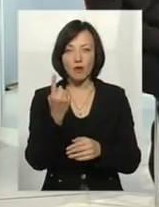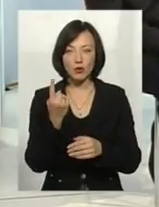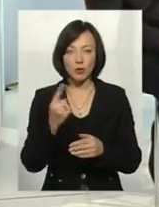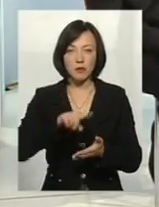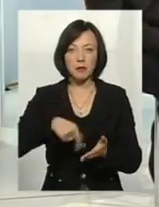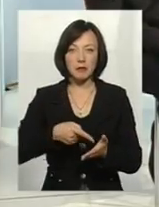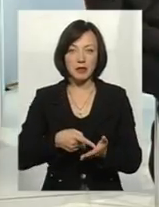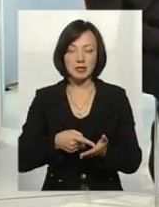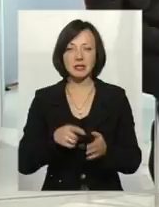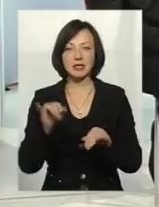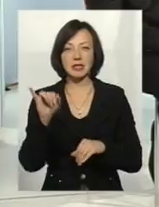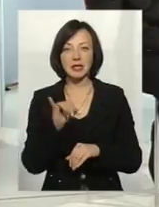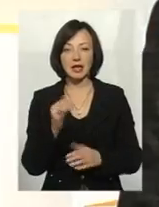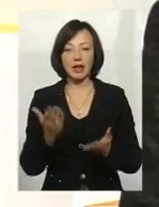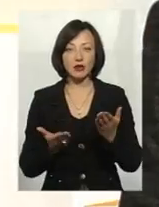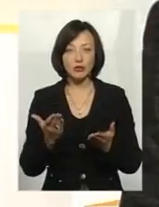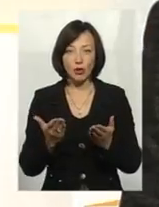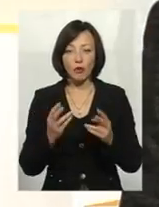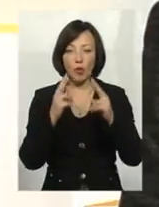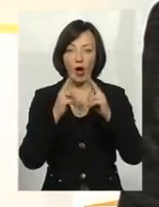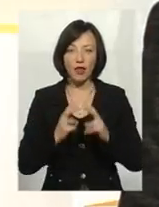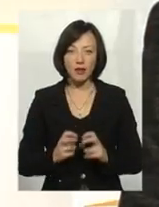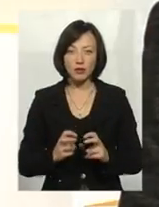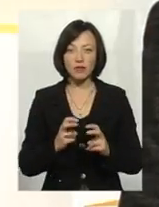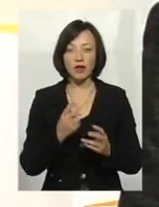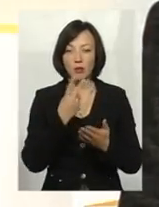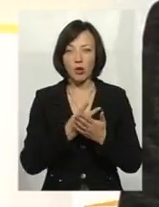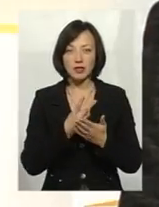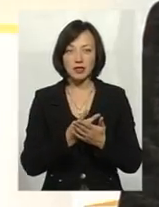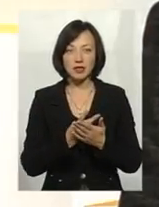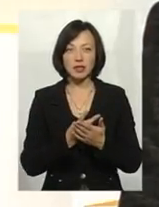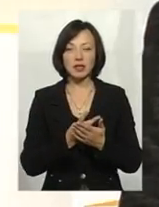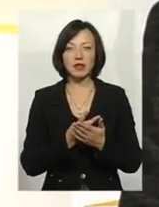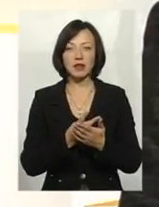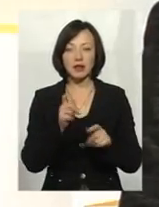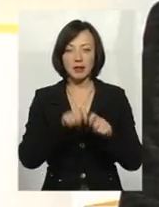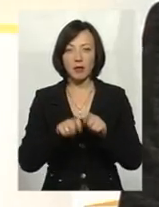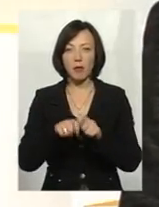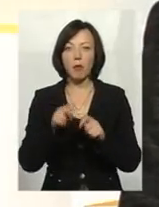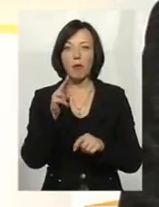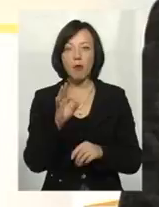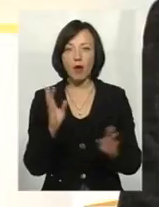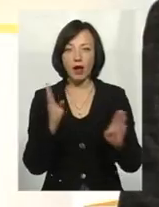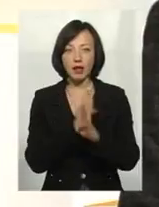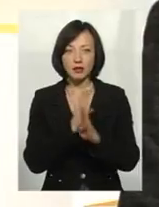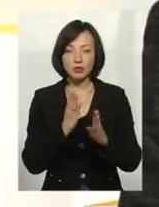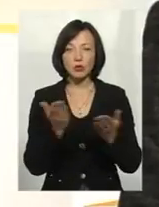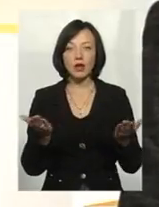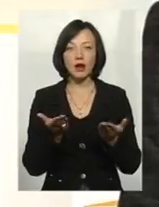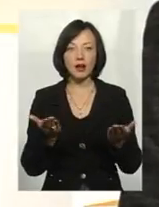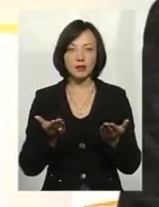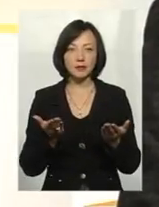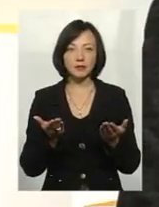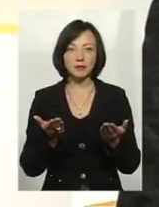місті. І якщо теж проаналізувати ті показники, експрекс-показники по кисню, які завдяки